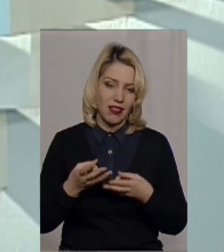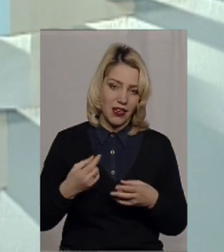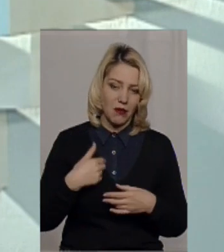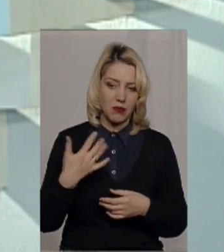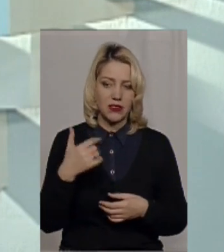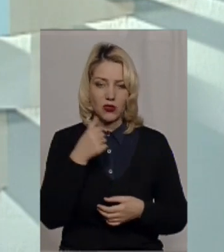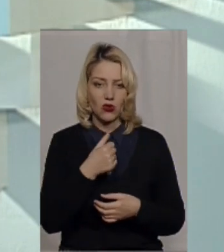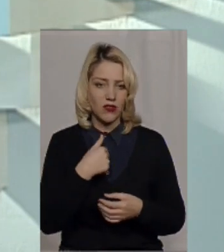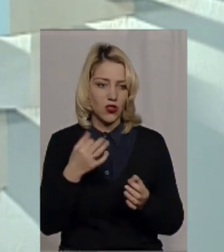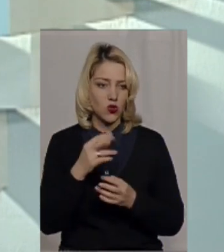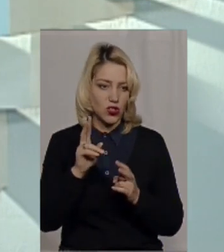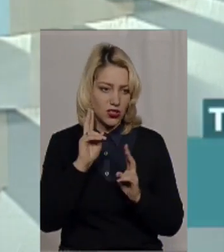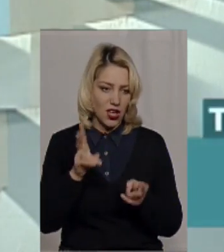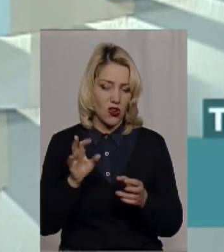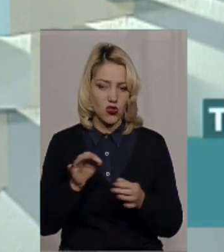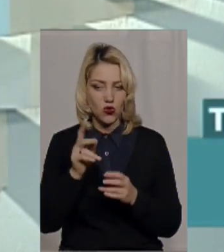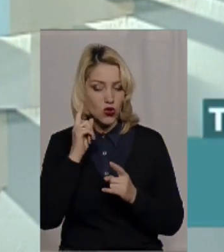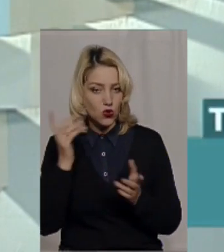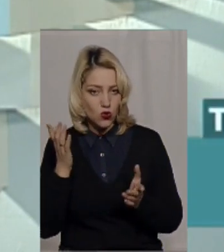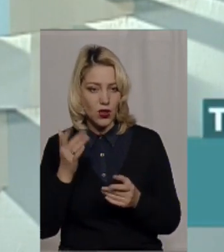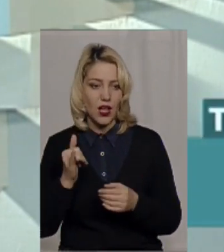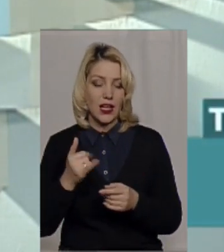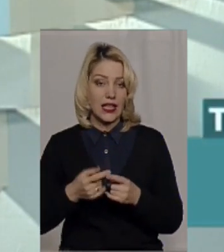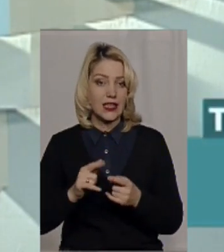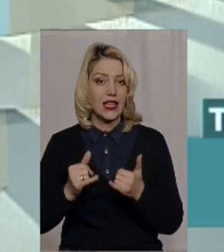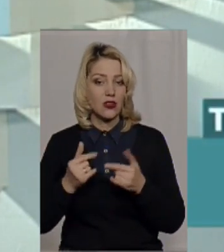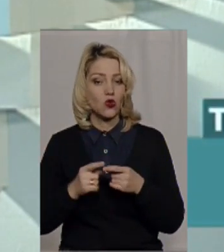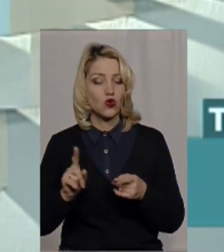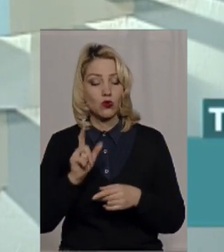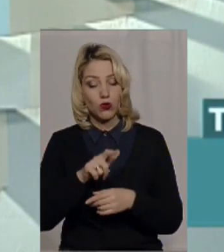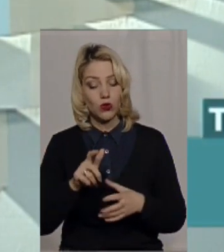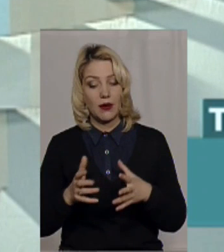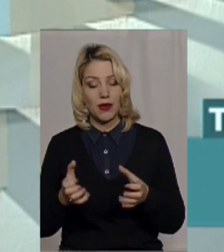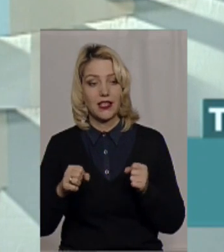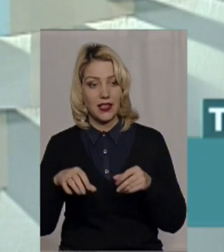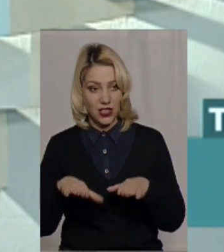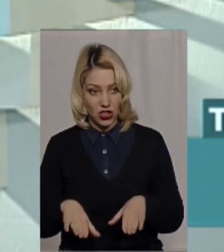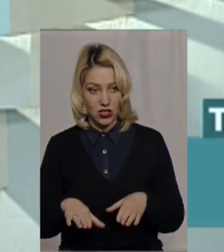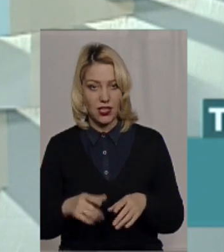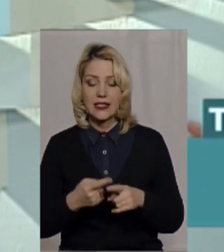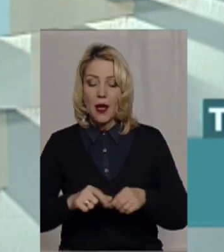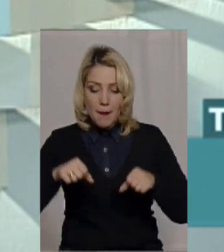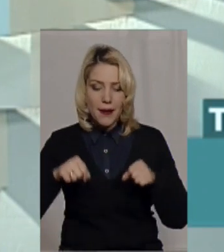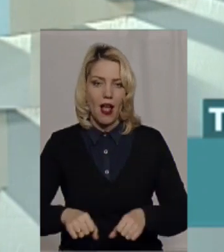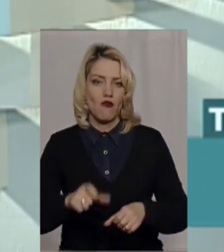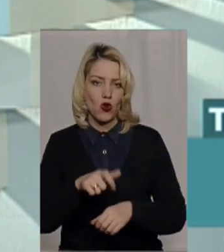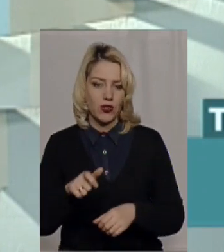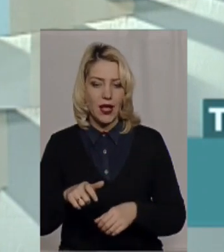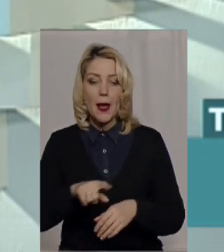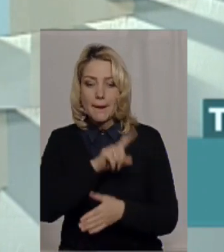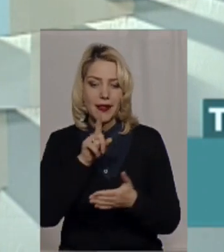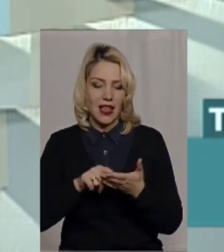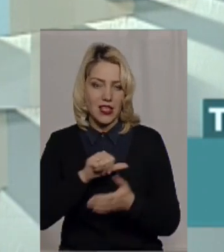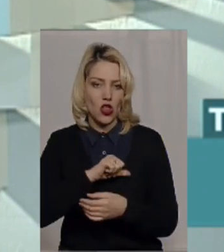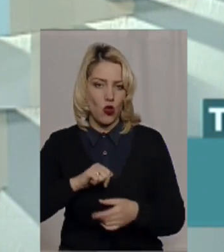50 років, а я про це нічого не чула, нічого не знаю. Тому, для того, щоб люди прийняли рішення, це право людей. Питання добровільності,